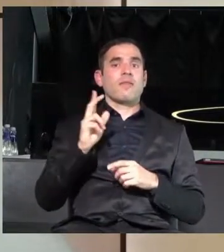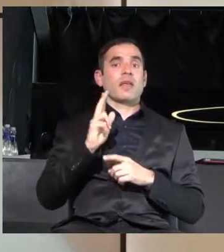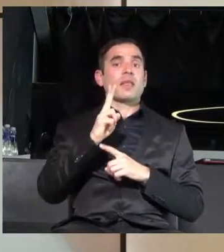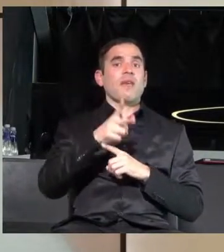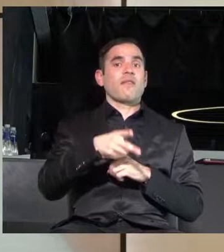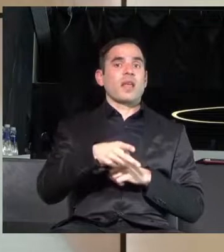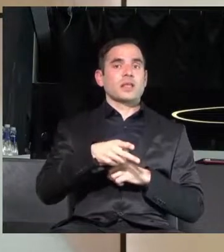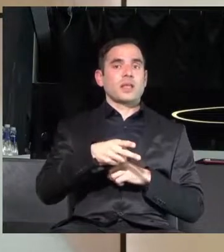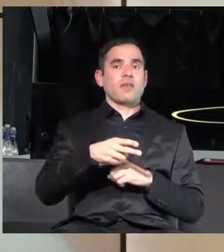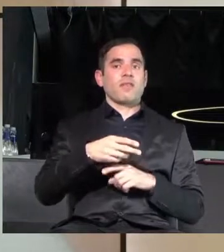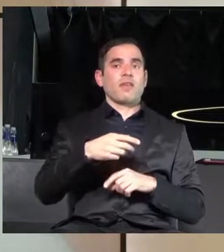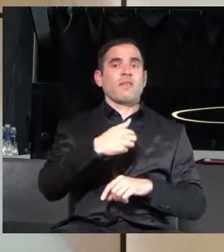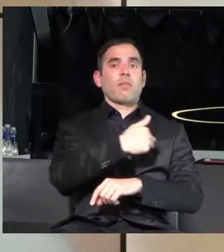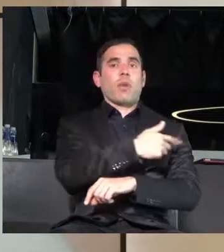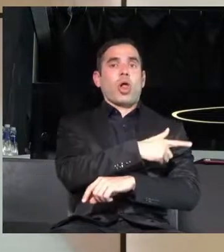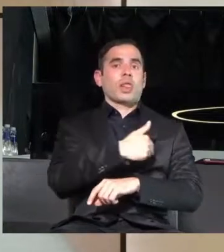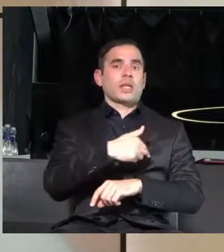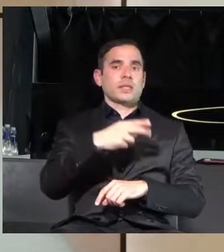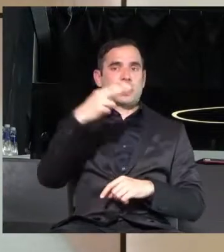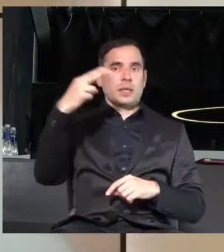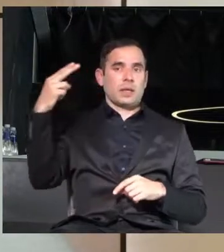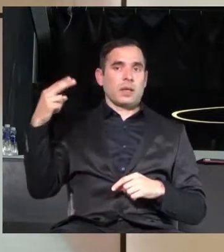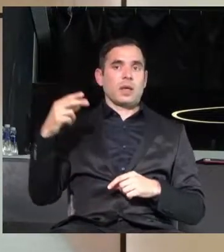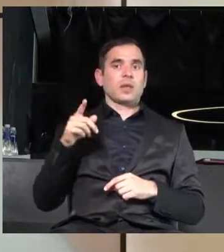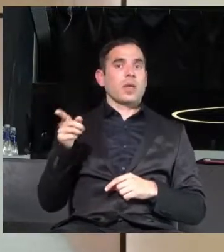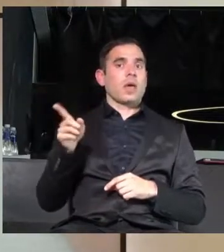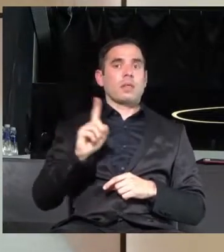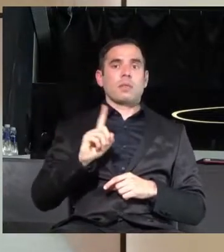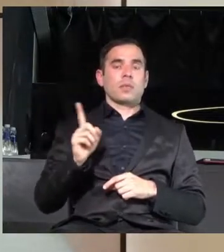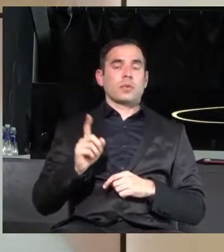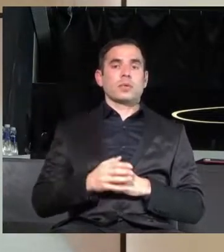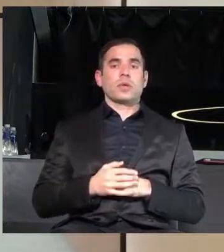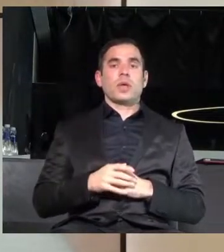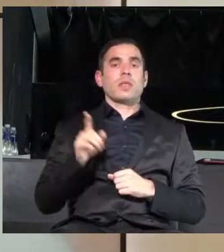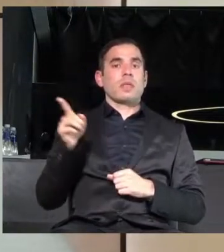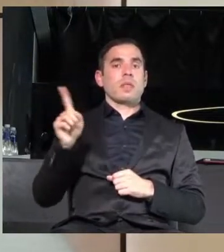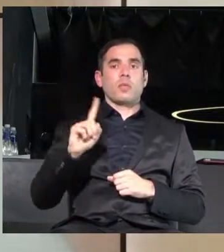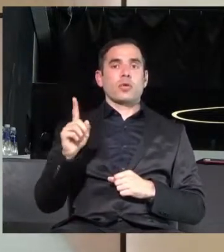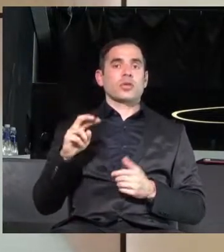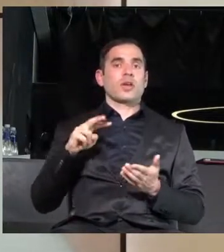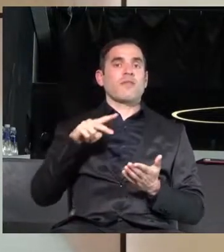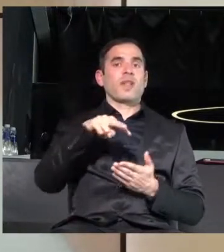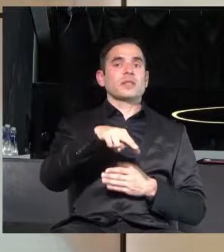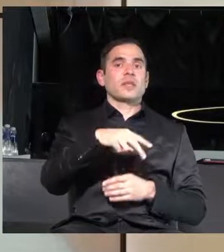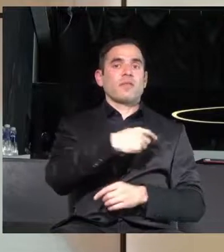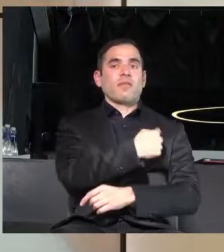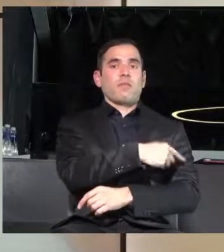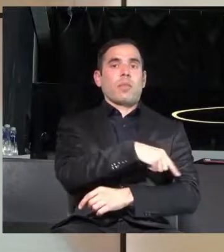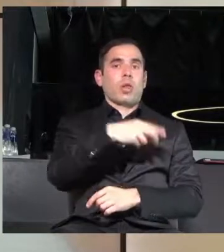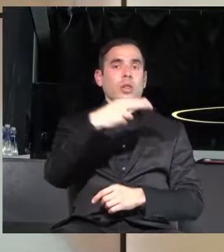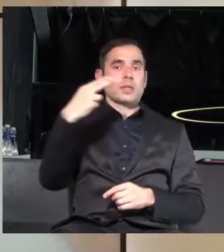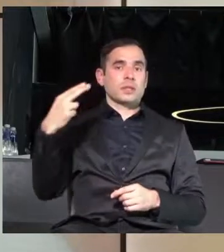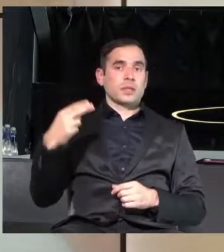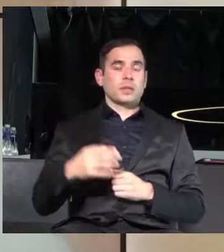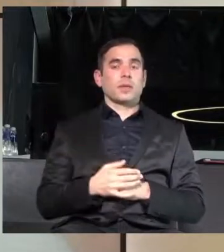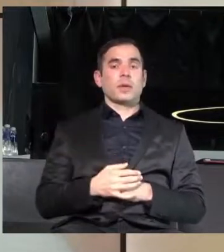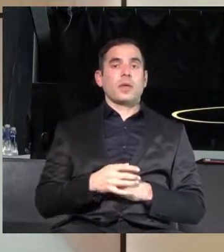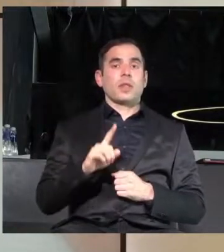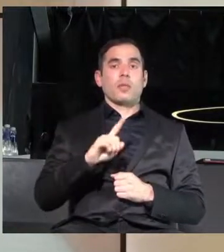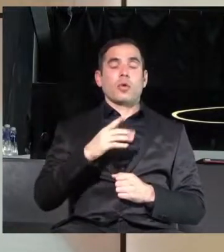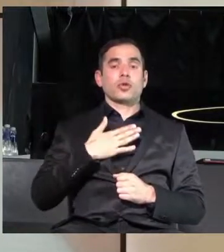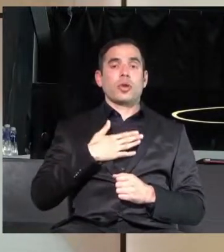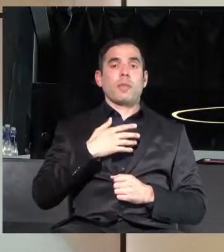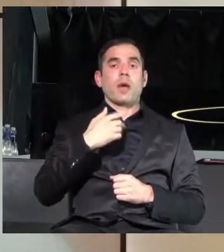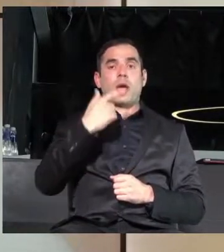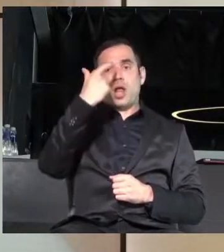болница. Защото тя не може. Не може да влезе във болница. Не може да има личен